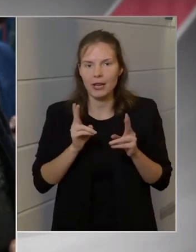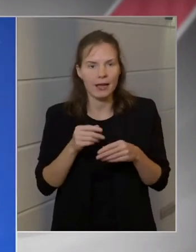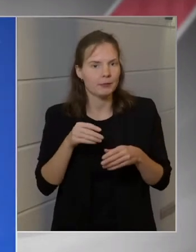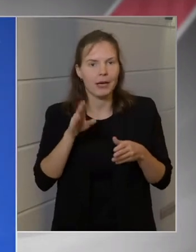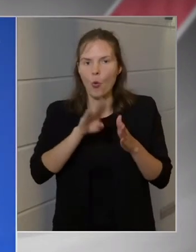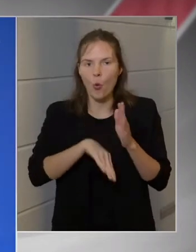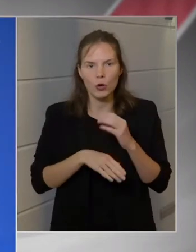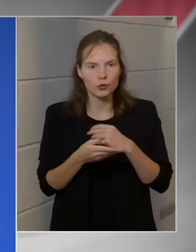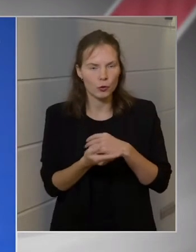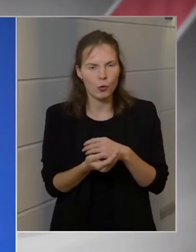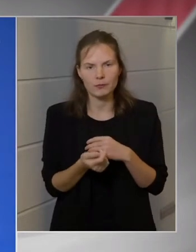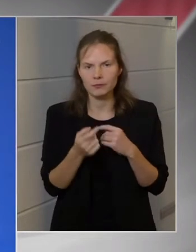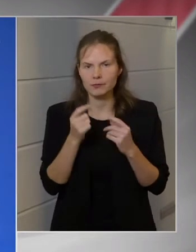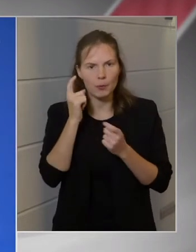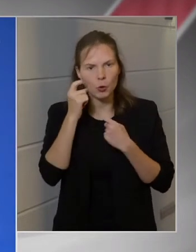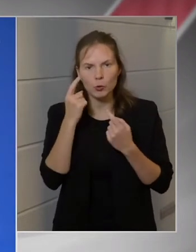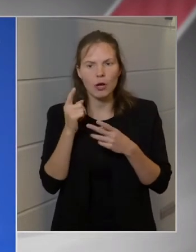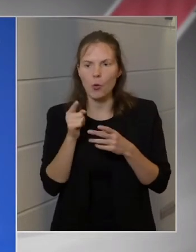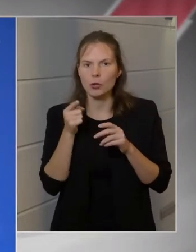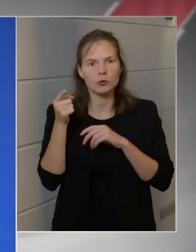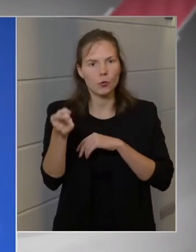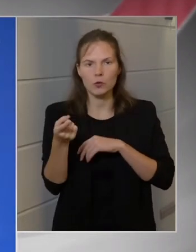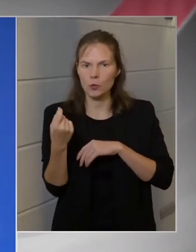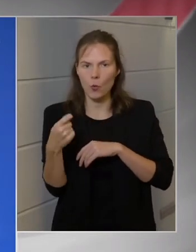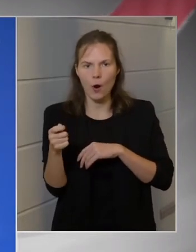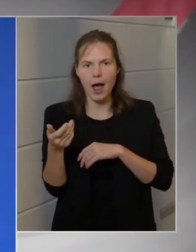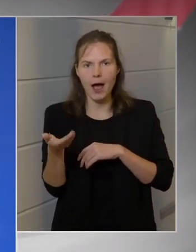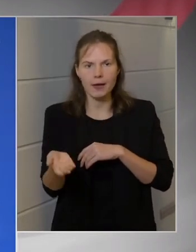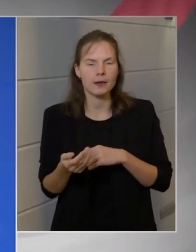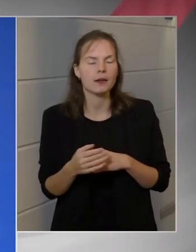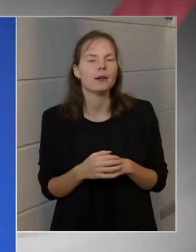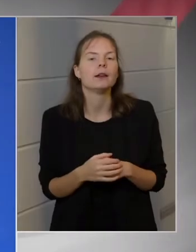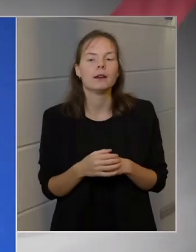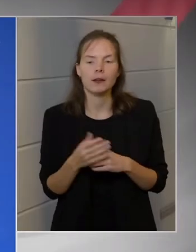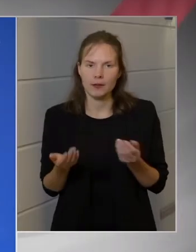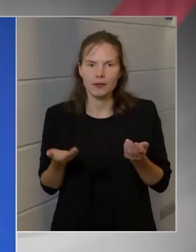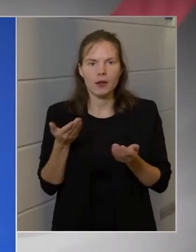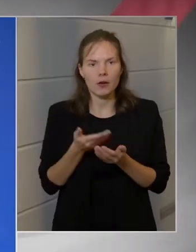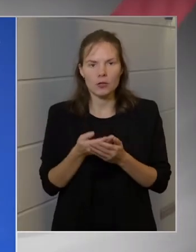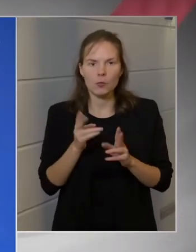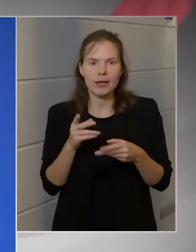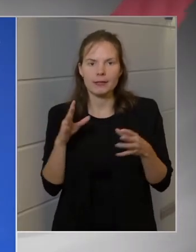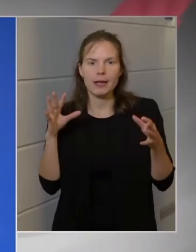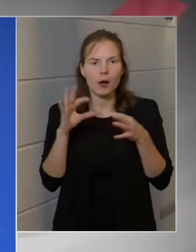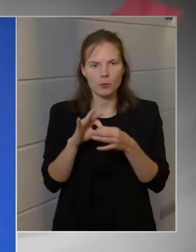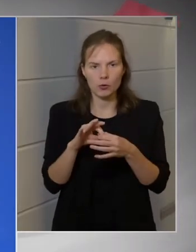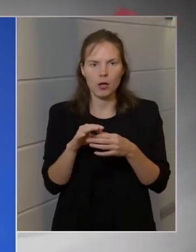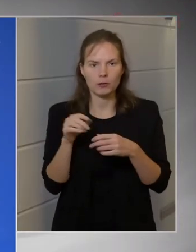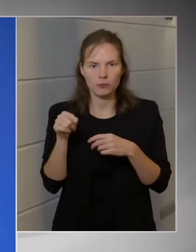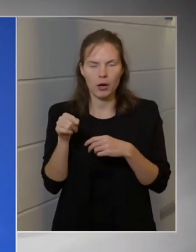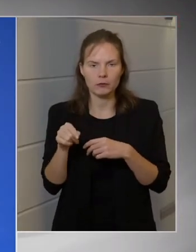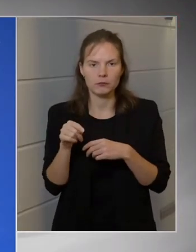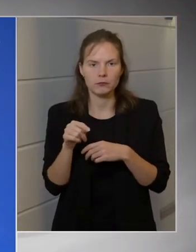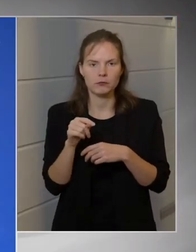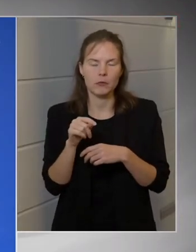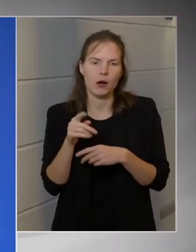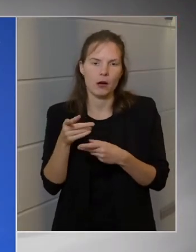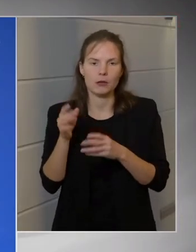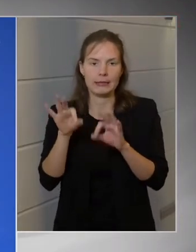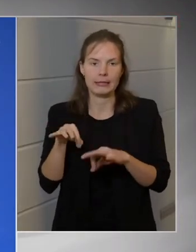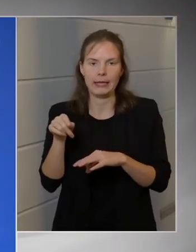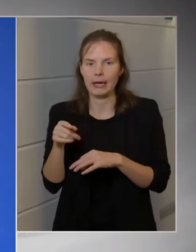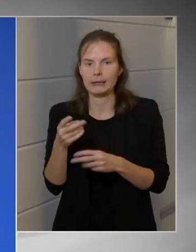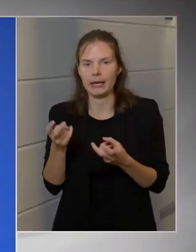olcsóbban. Nem tartja ezt túlzónak, ezt az összeget? Javaslom, hogy ezzel kapcsolatban a NISZ-nél érdeklődjön, mert